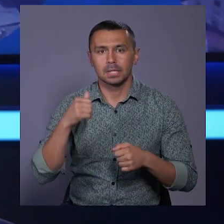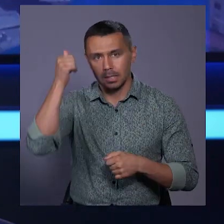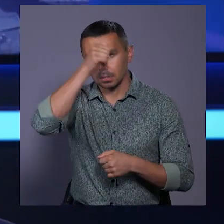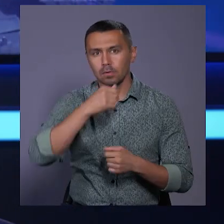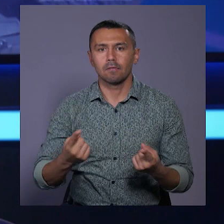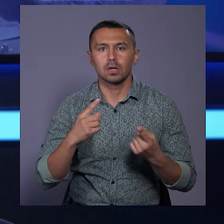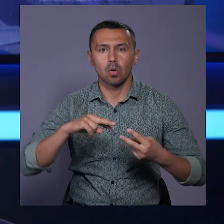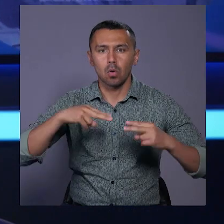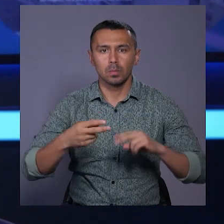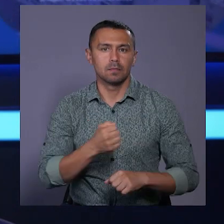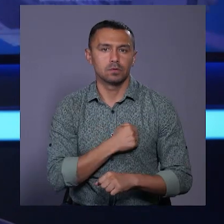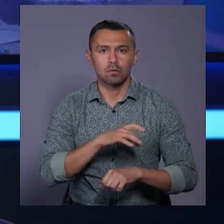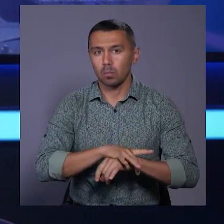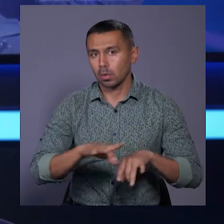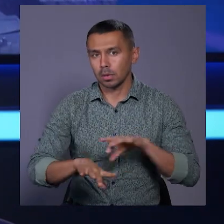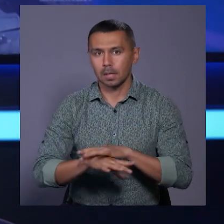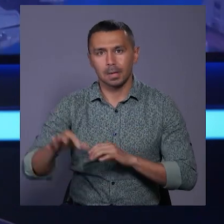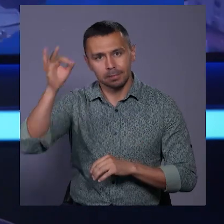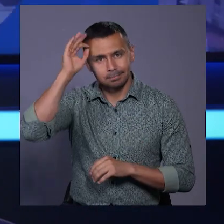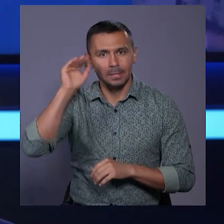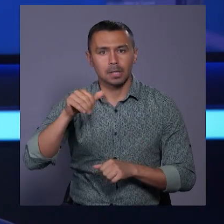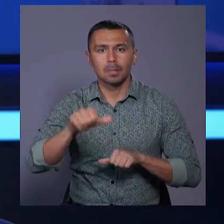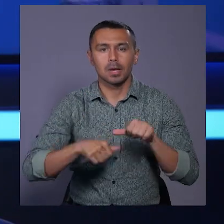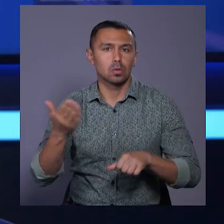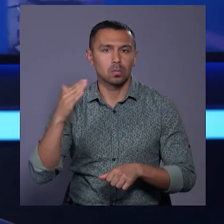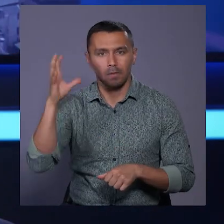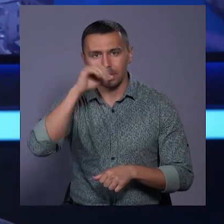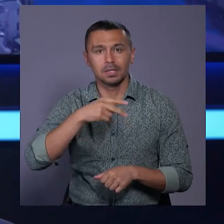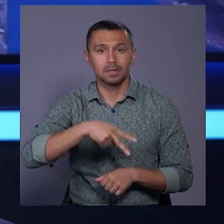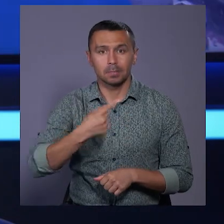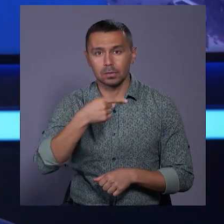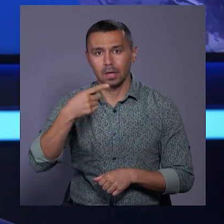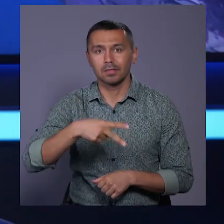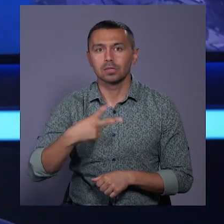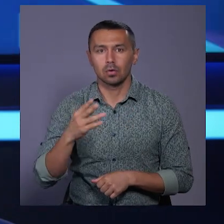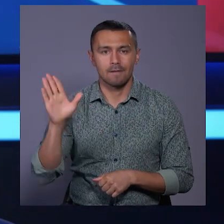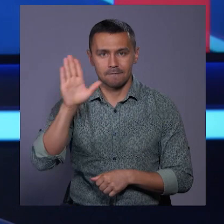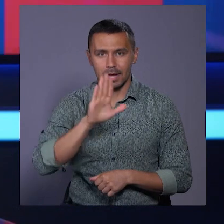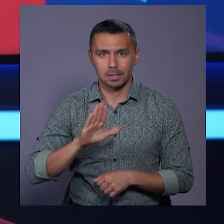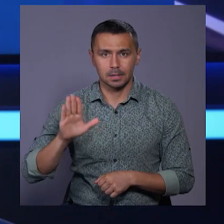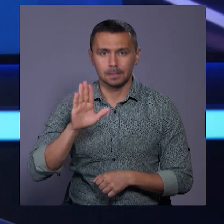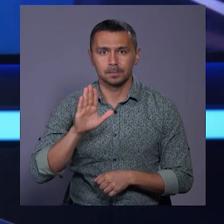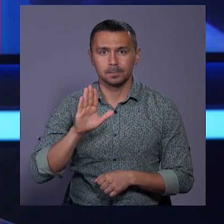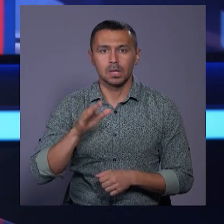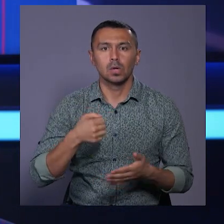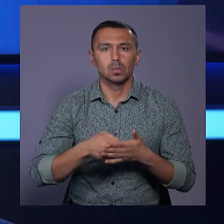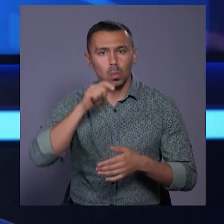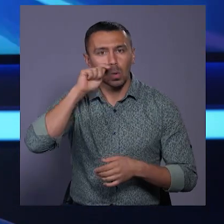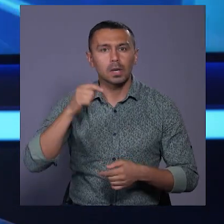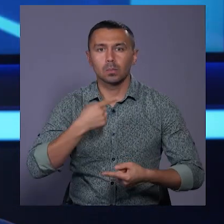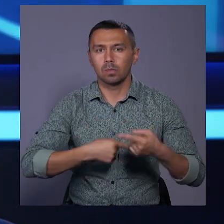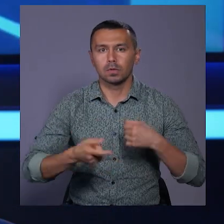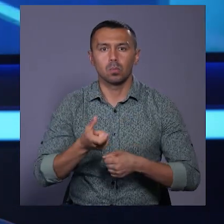Великого обміну військовополоненими. Нагадаємо, рік тому у ніч з 21 на 22 вересня до України